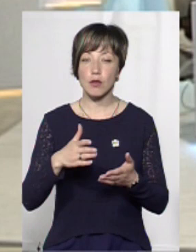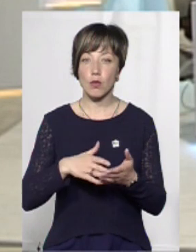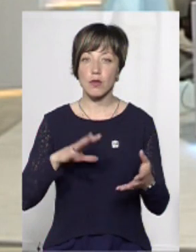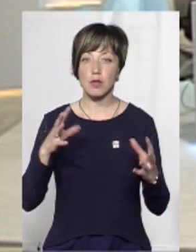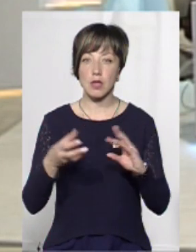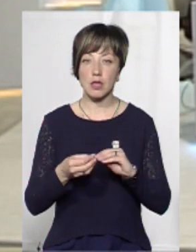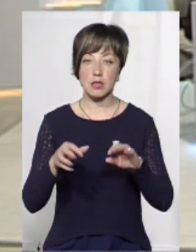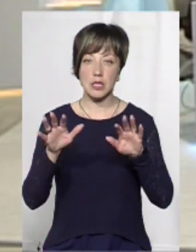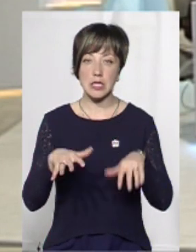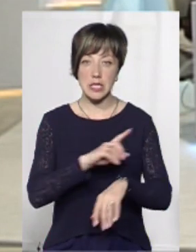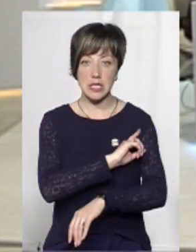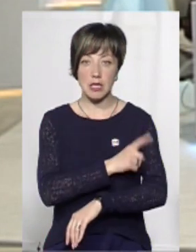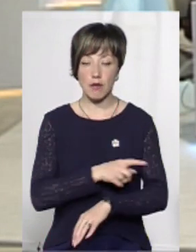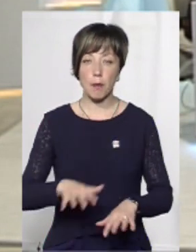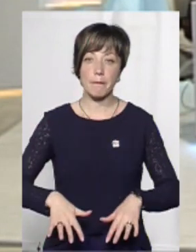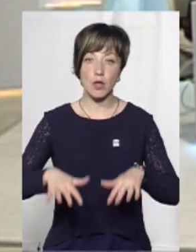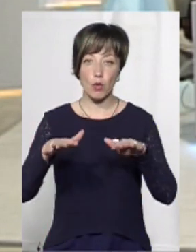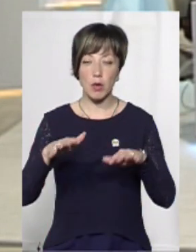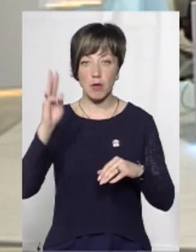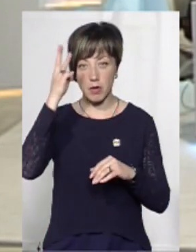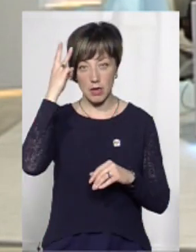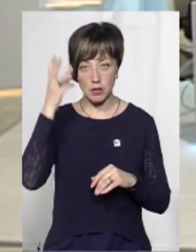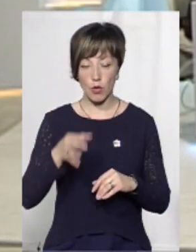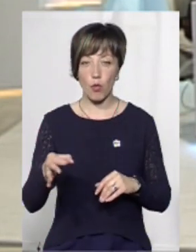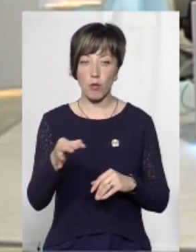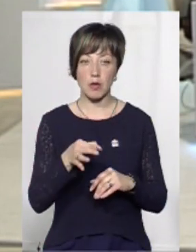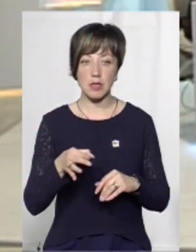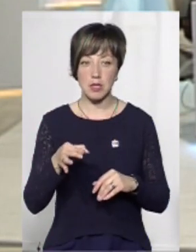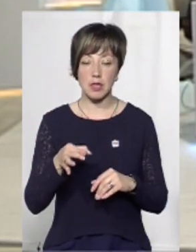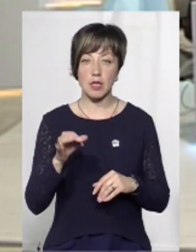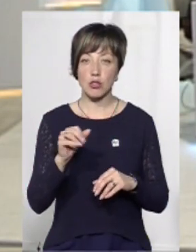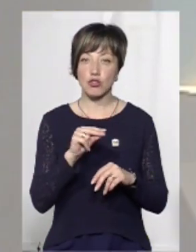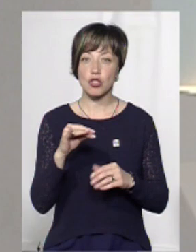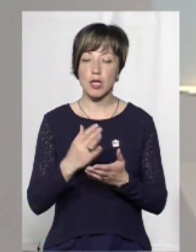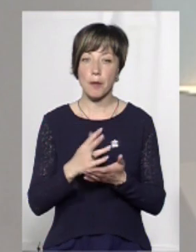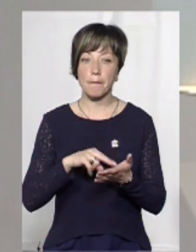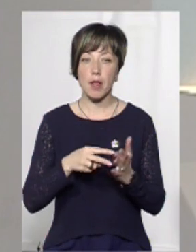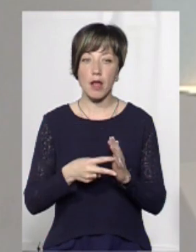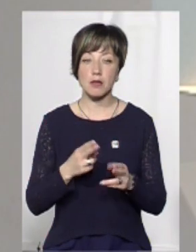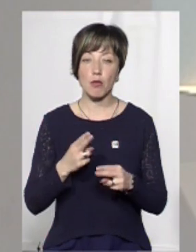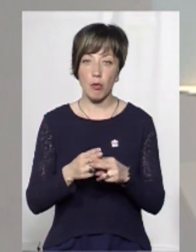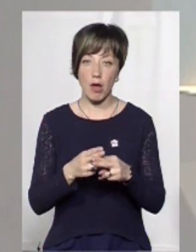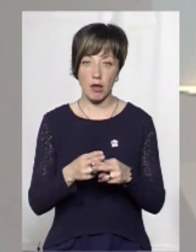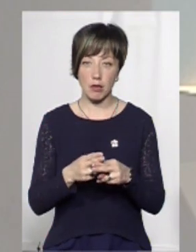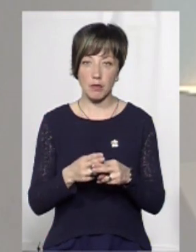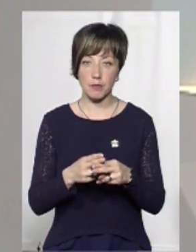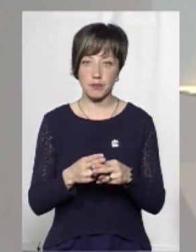злив, наслідки підтоплень Хмельницькій області і чи є план запобігання